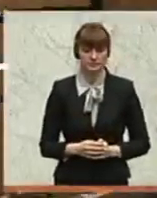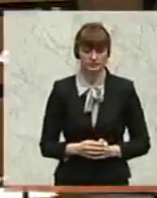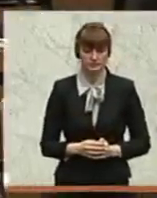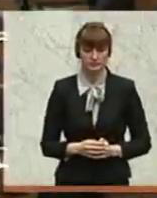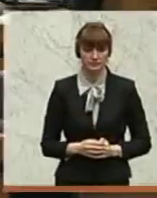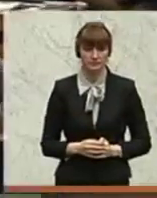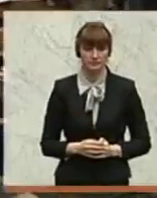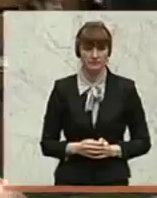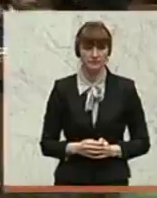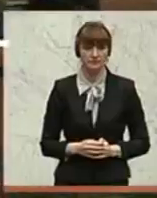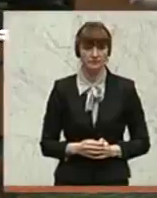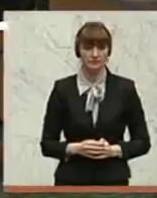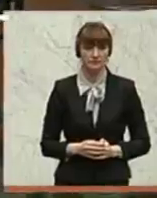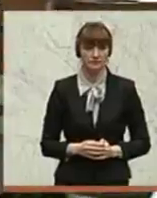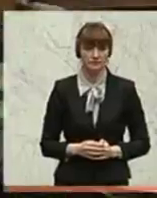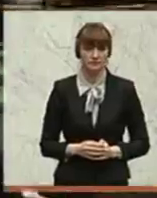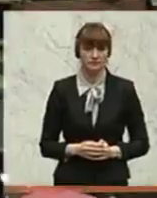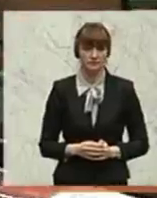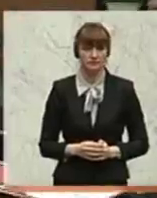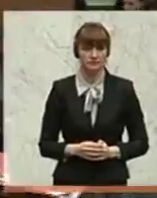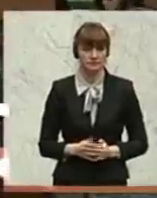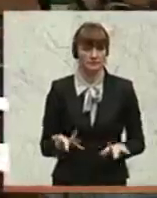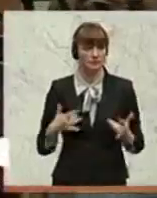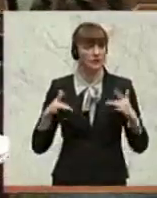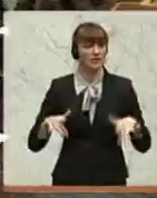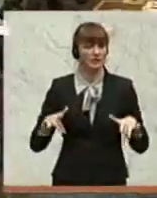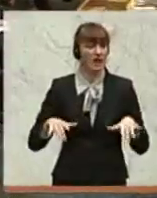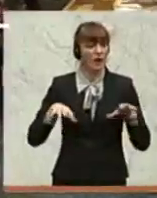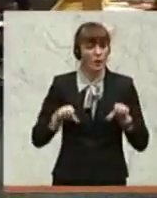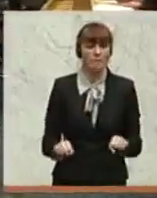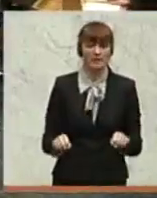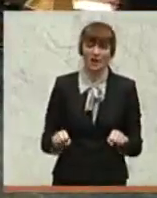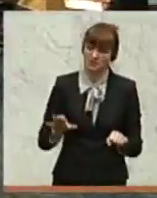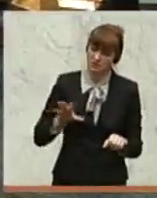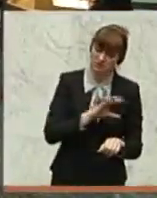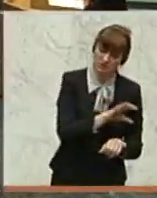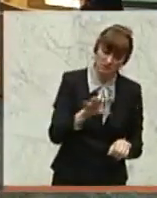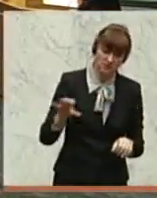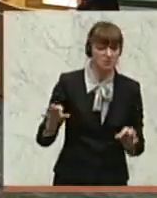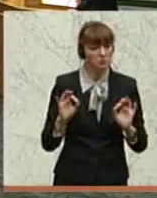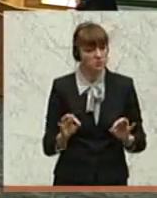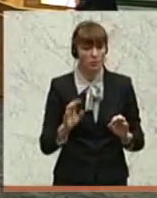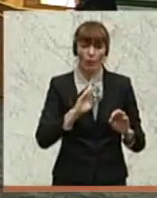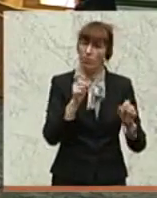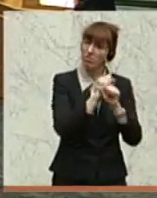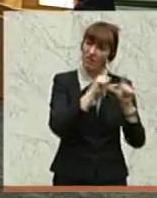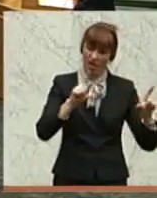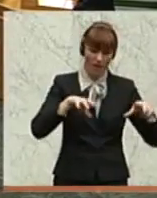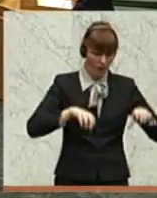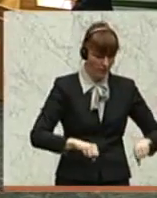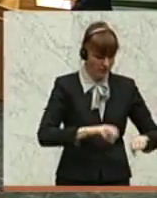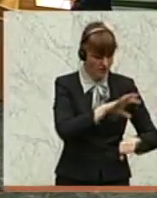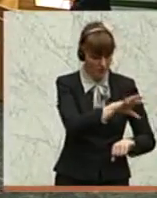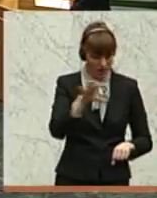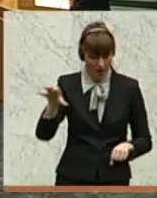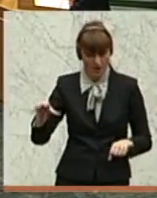Wir haben bestimmte Kompetenzbereiche, wir haben unklare Kompetenzbereiche. Und natürlich liegt die